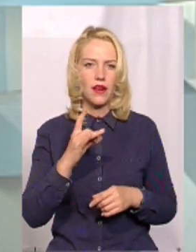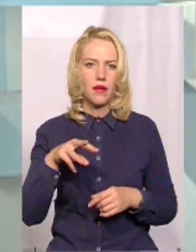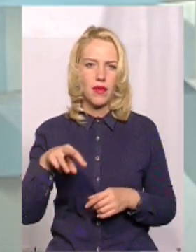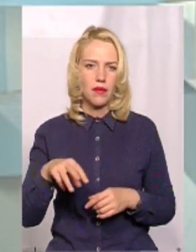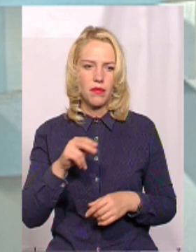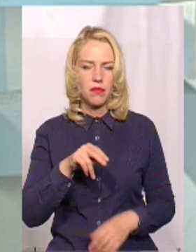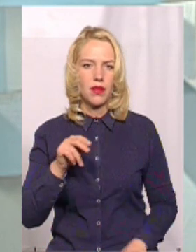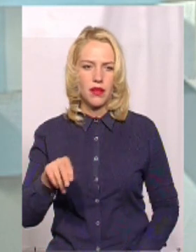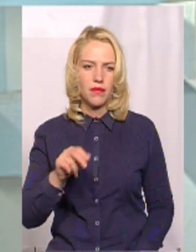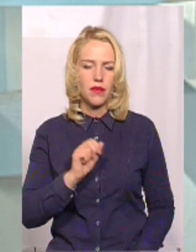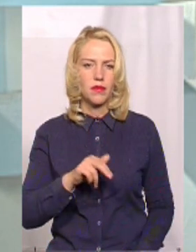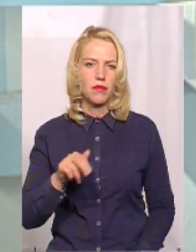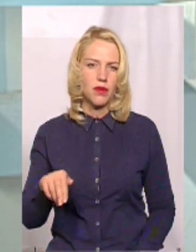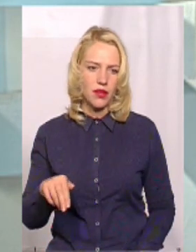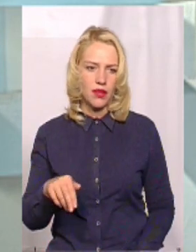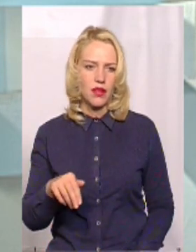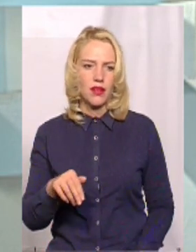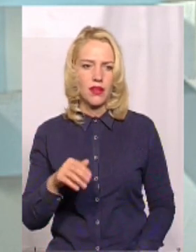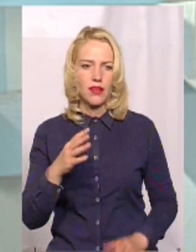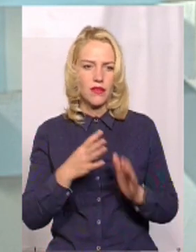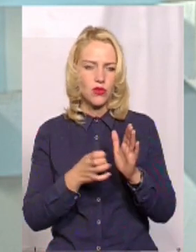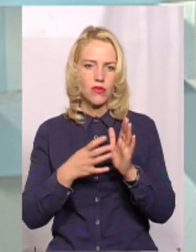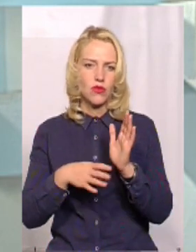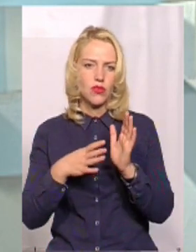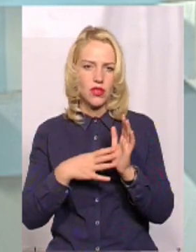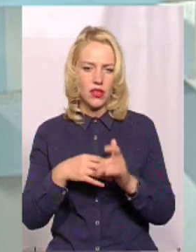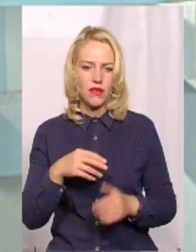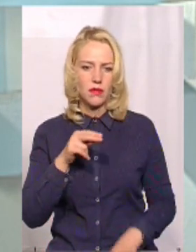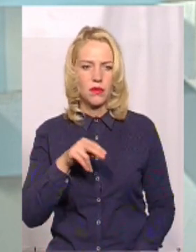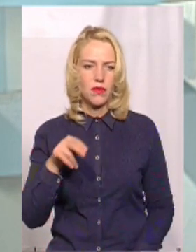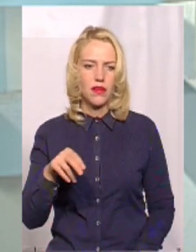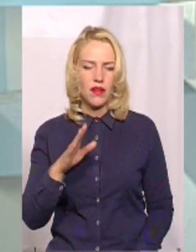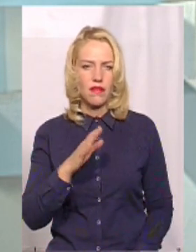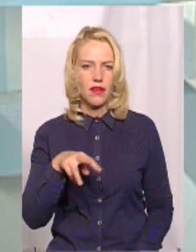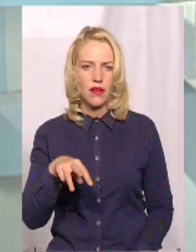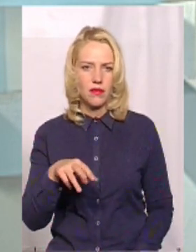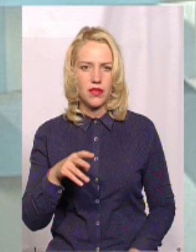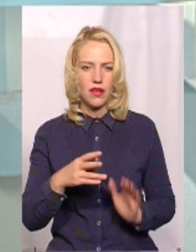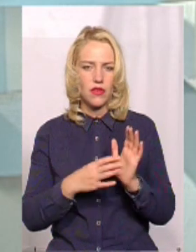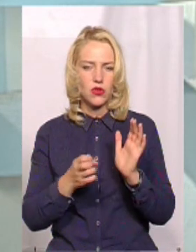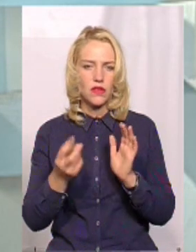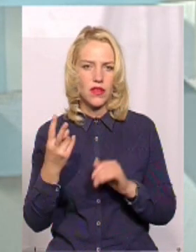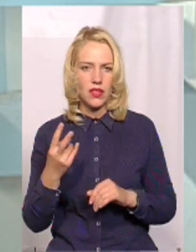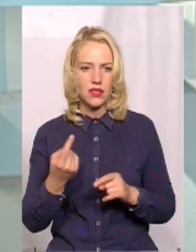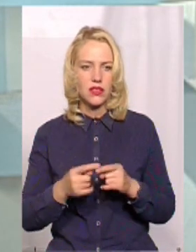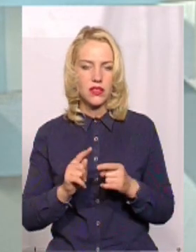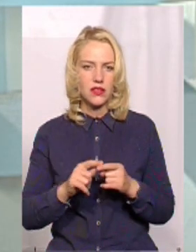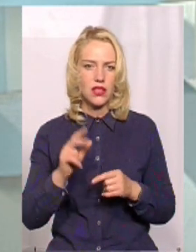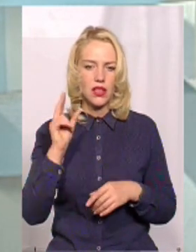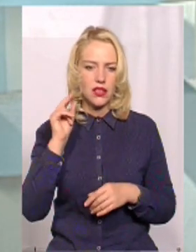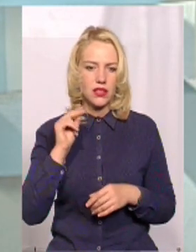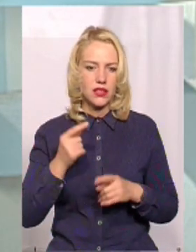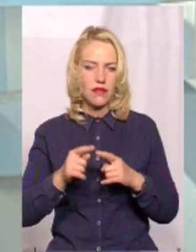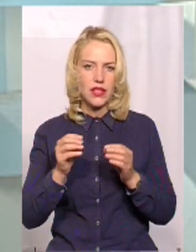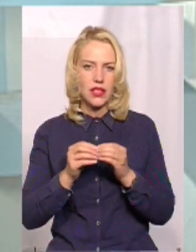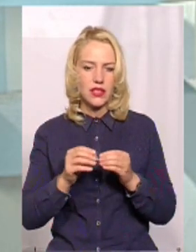«ПП», «ППСтройсервіс-999», «ППМВМ-13». От є цих 10